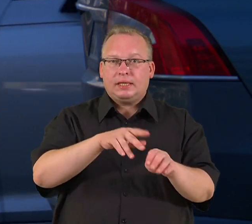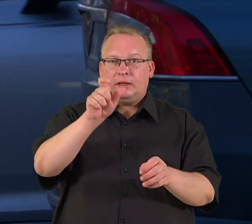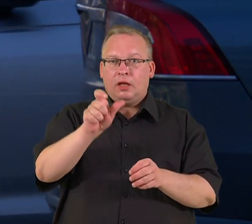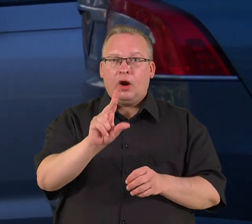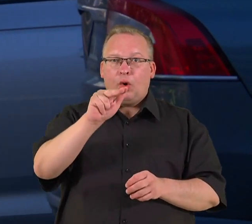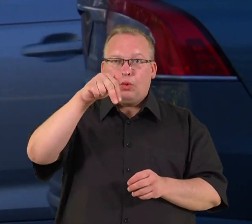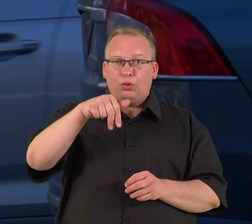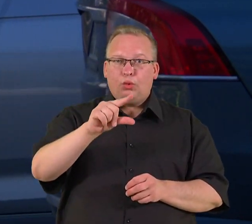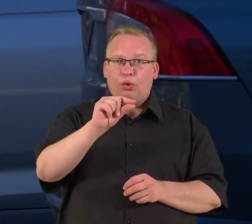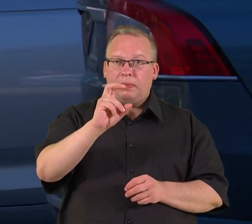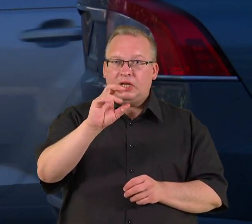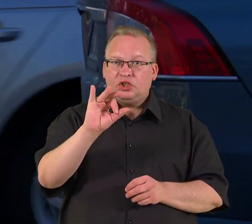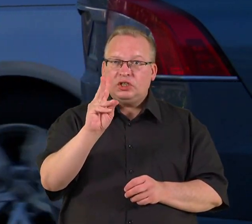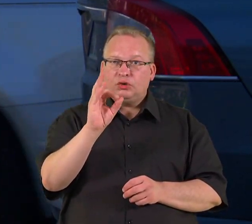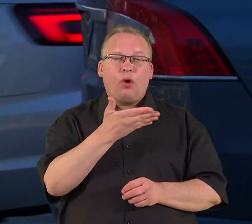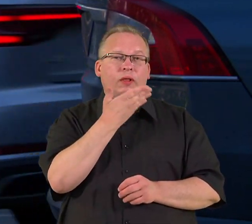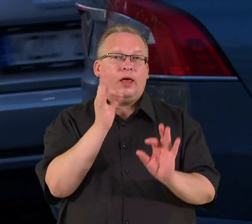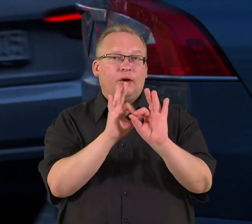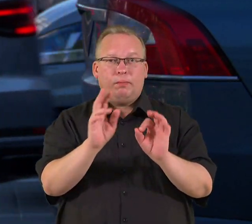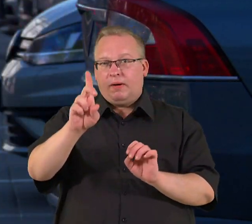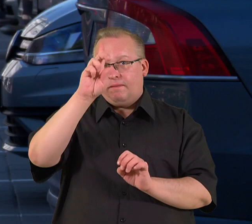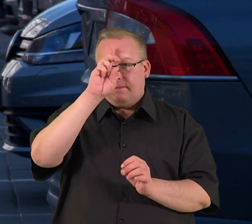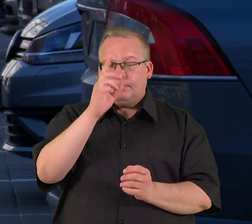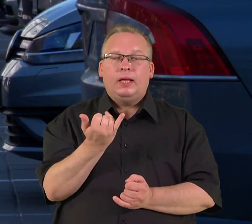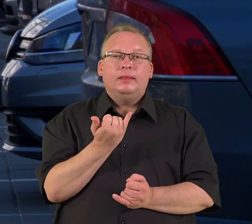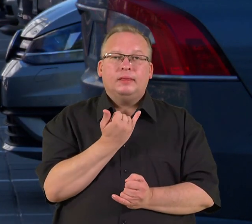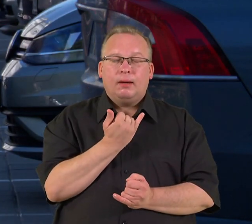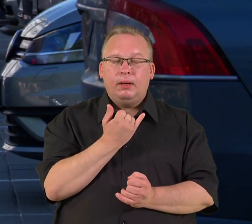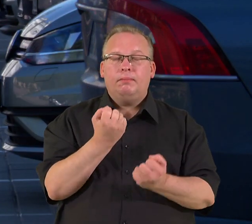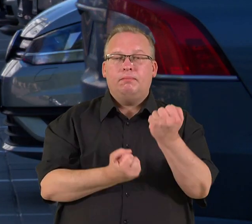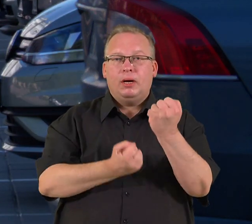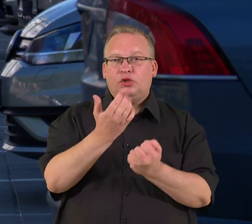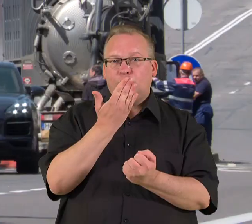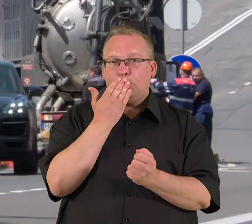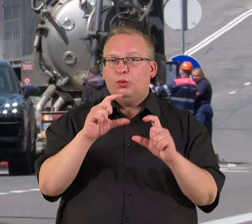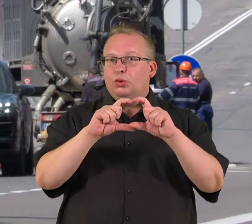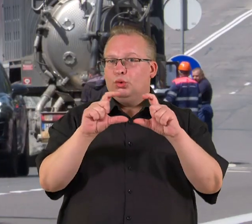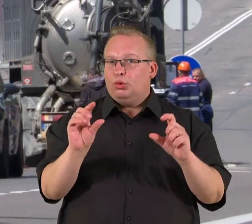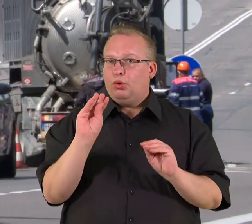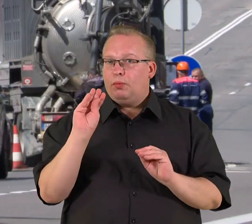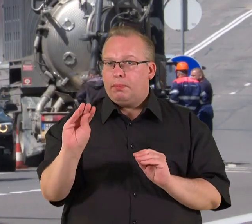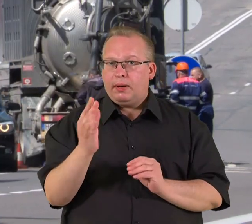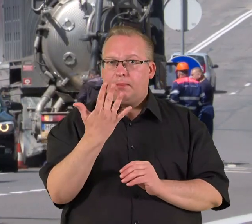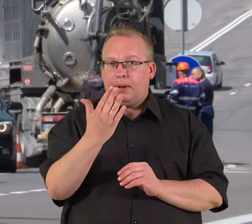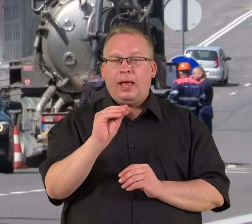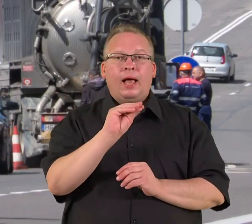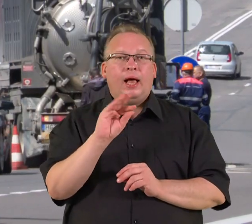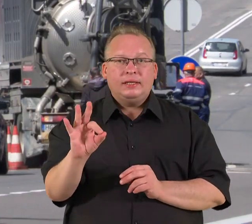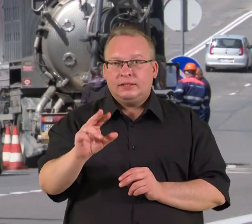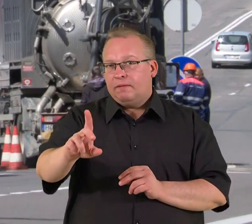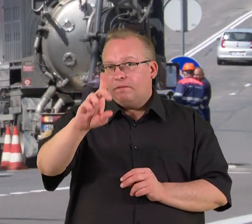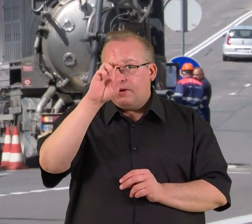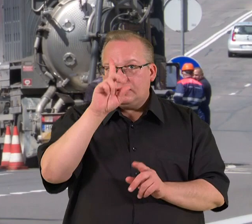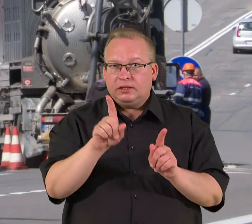Kupčinsko ši idėja nėra unikali valstybės tapatybės simboliai automobilių numeriuose naudojami penkiose Europos Sąjungos